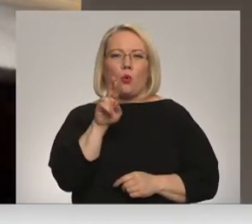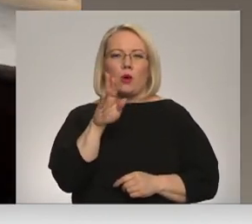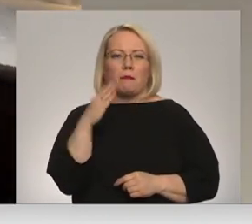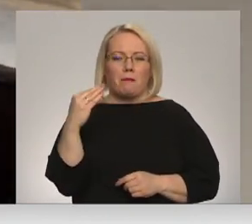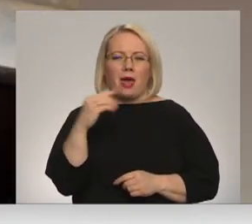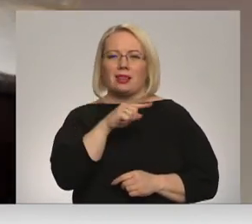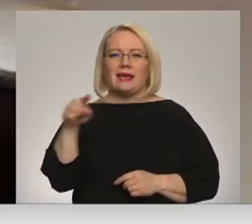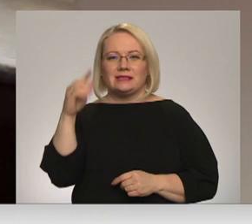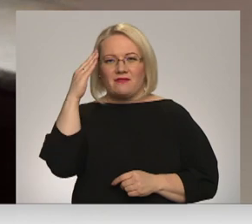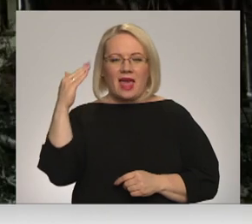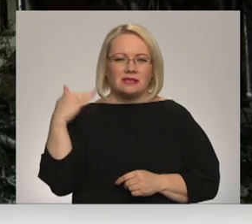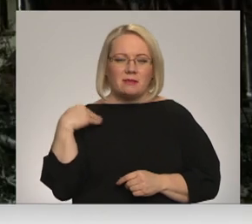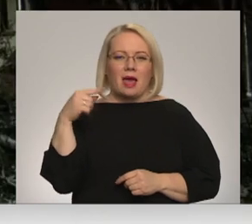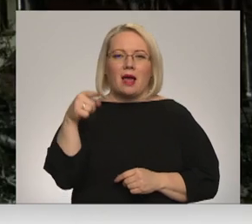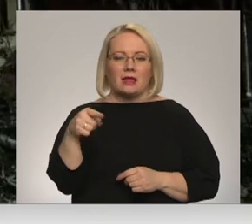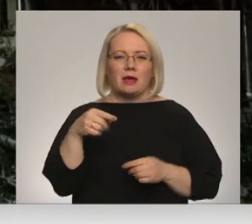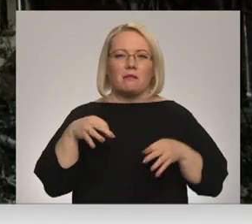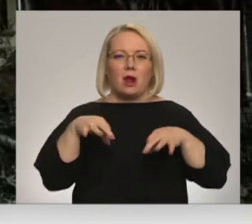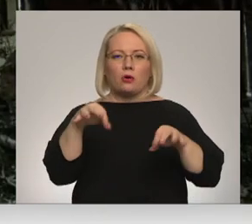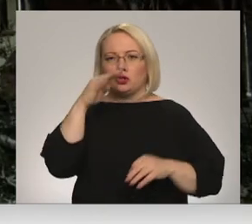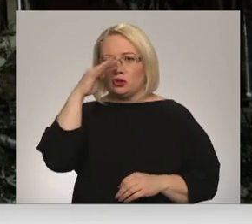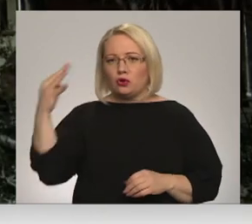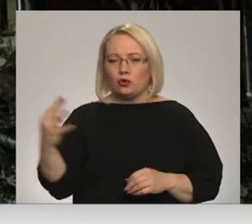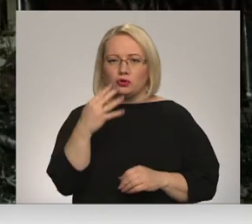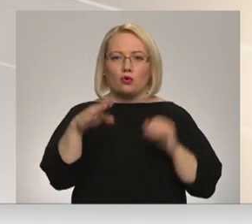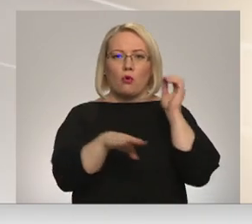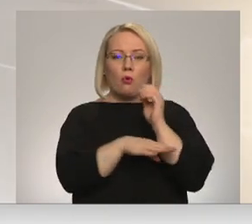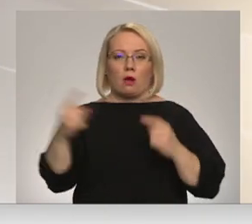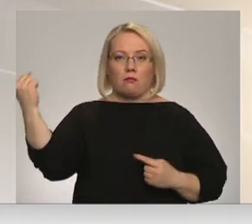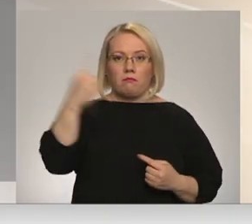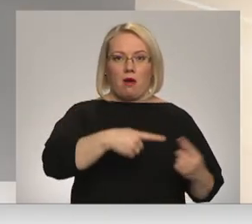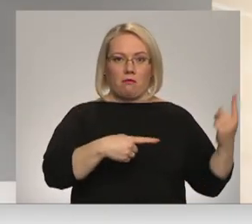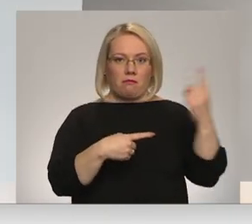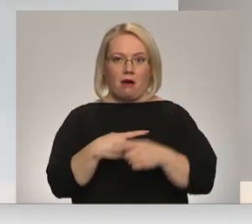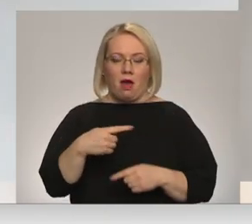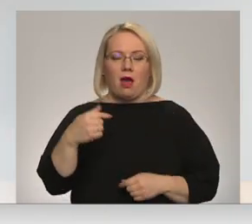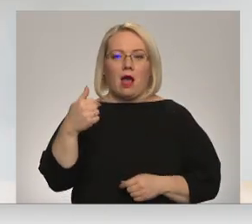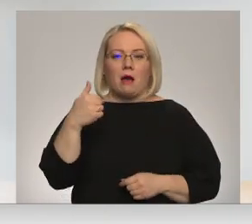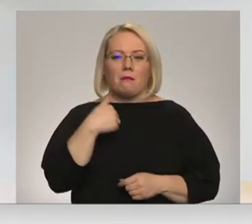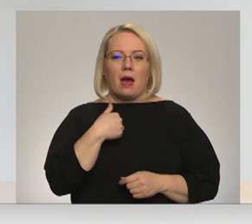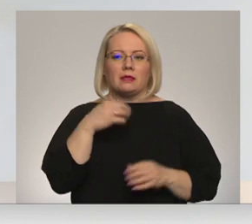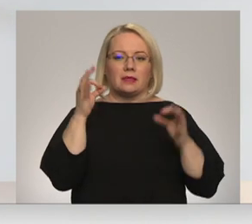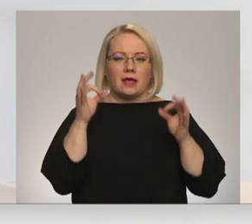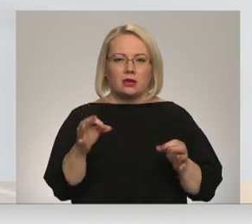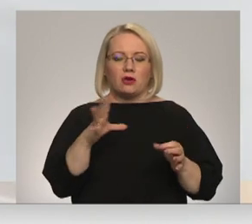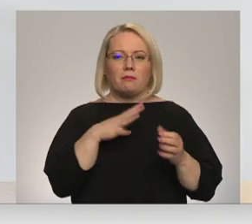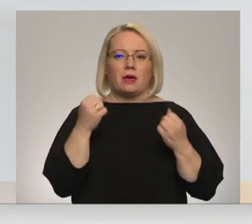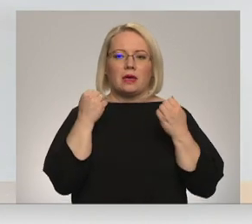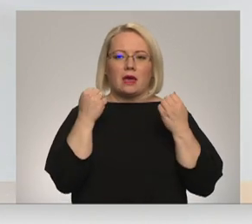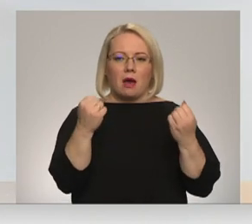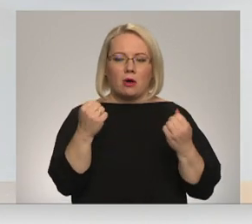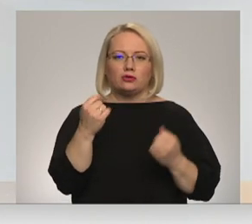stundes, koks uz ceļa lūza vienu dažus metrus no braucošās automašīnas. Man vienkārši bija katrs, tiešām bija jābrauc un bija attaucs